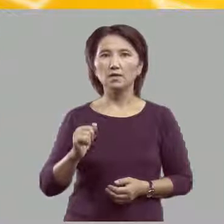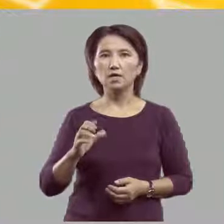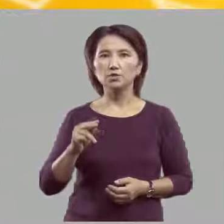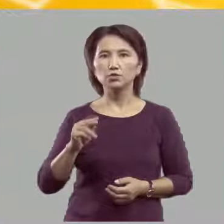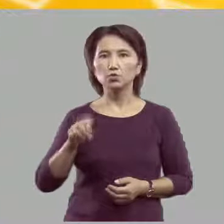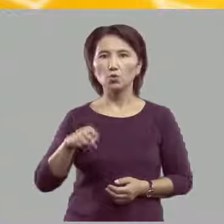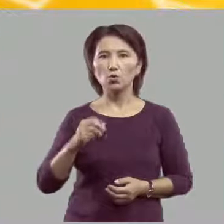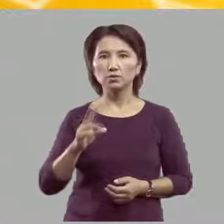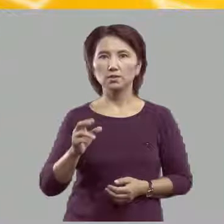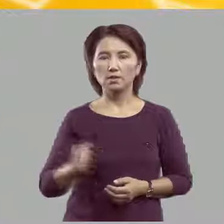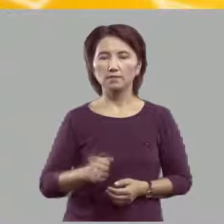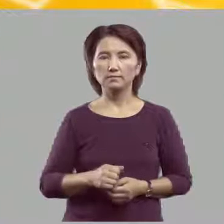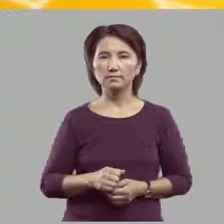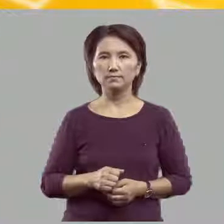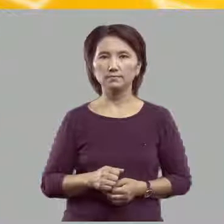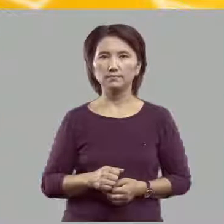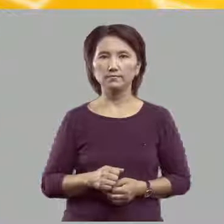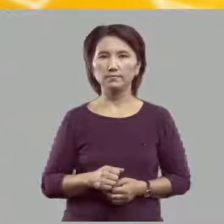Расчёска,